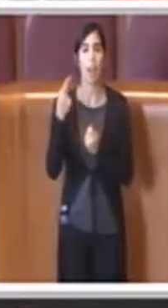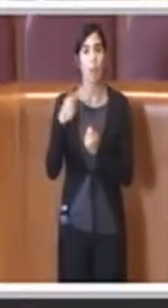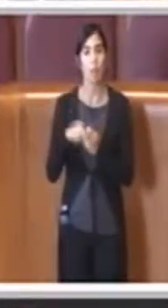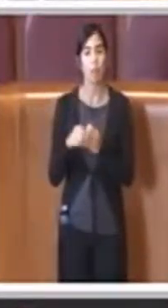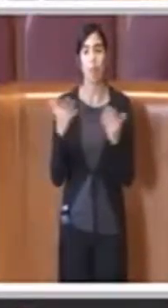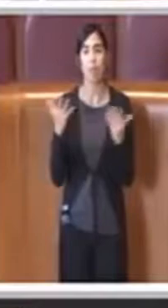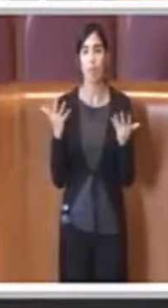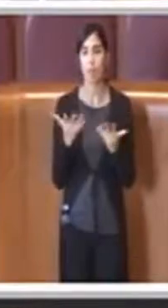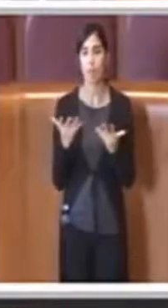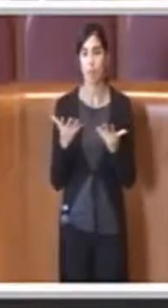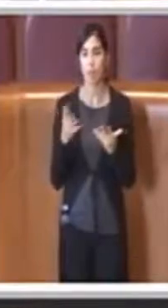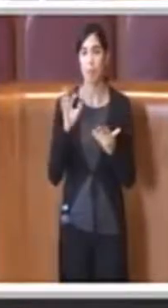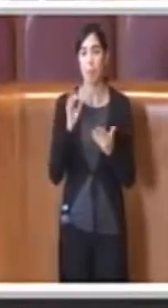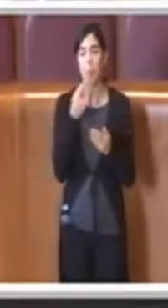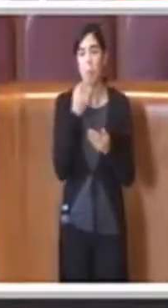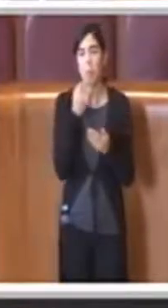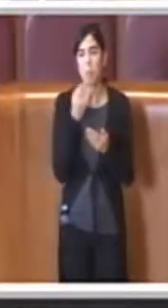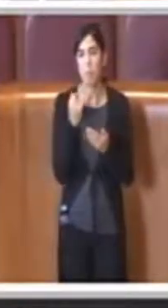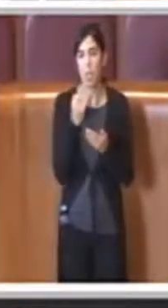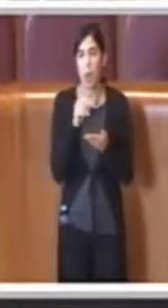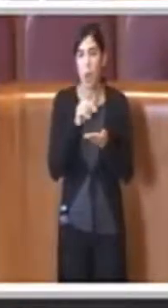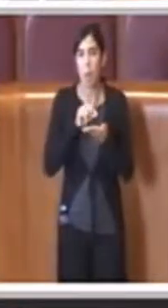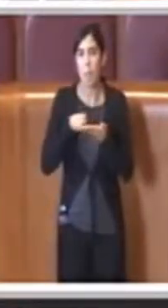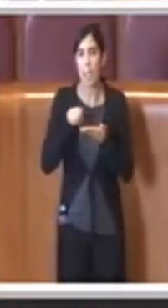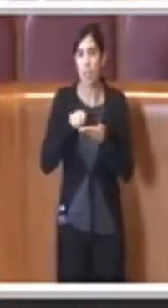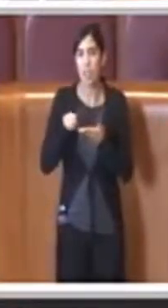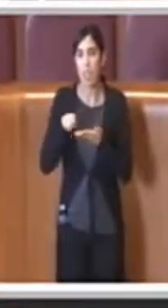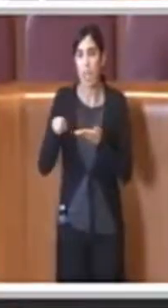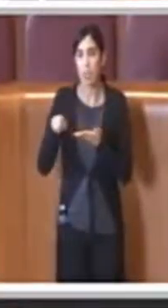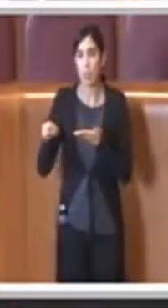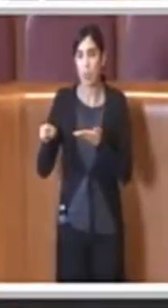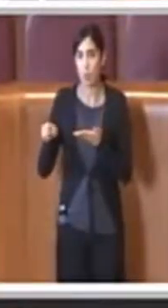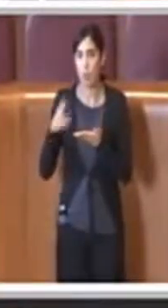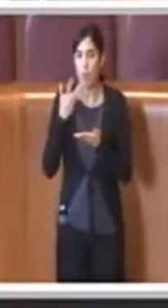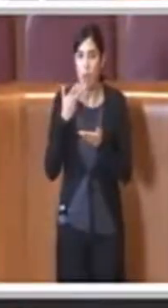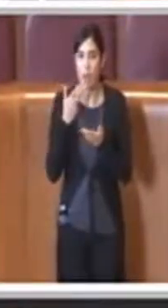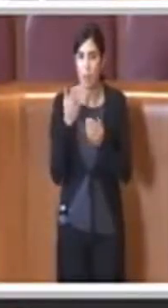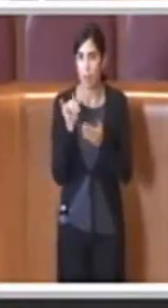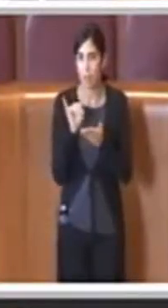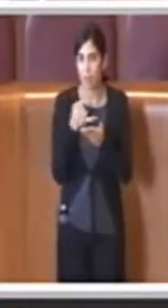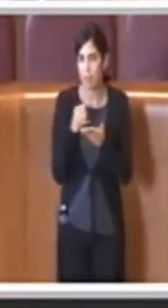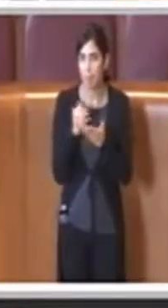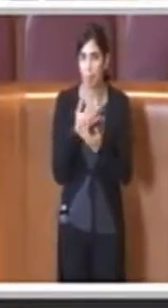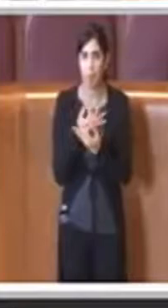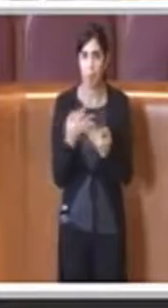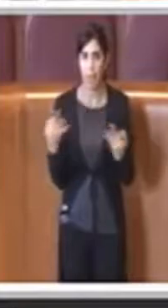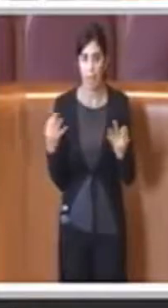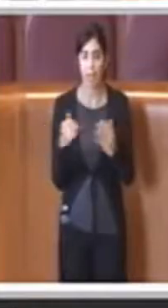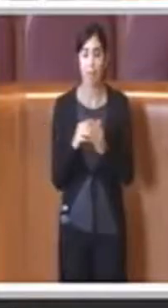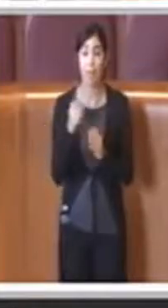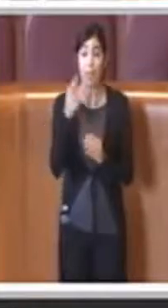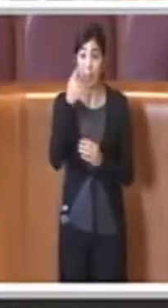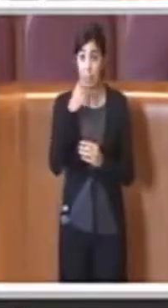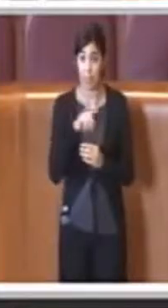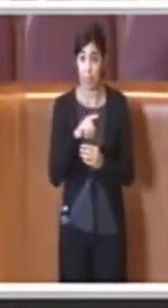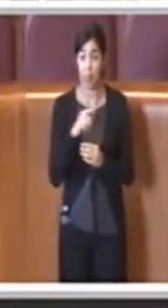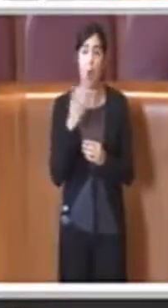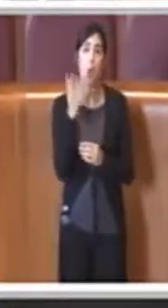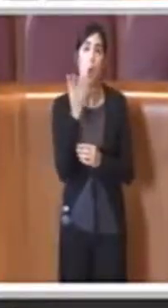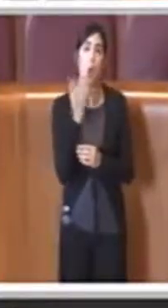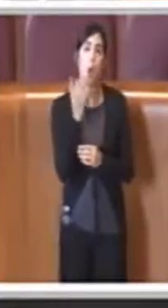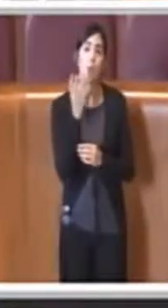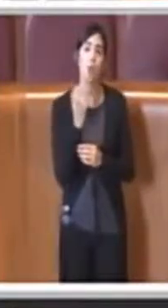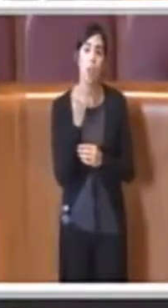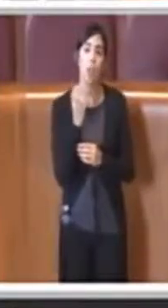alcune precisazioni, quindi la differenza tra il concetto di indizione